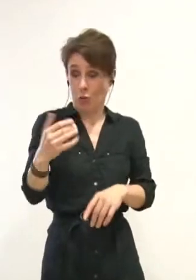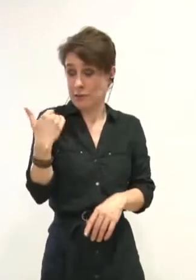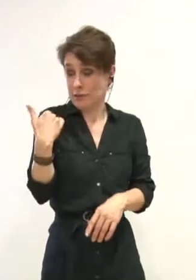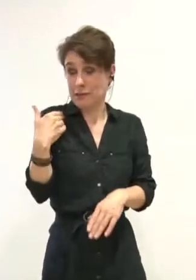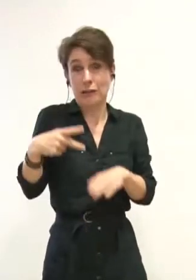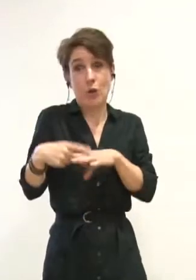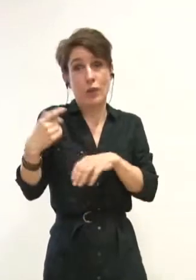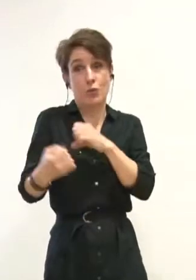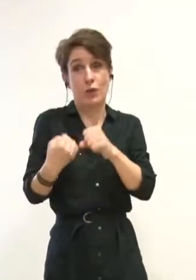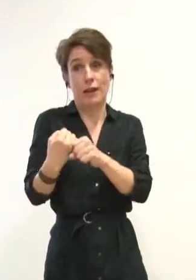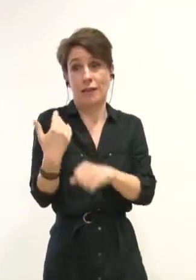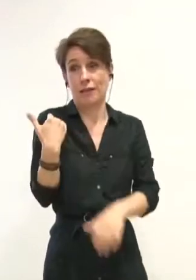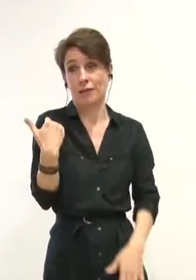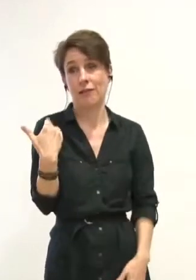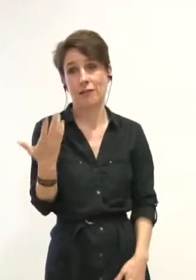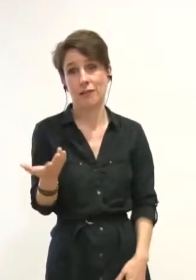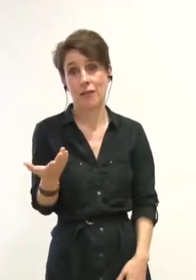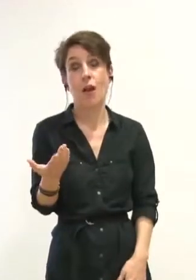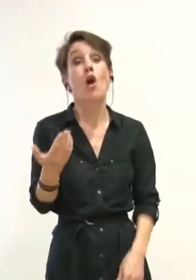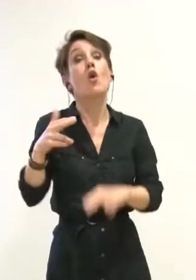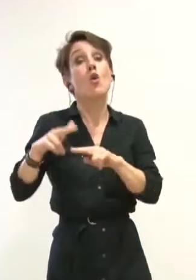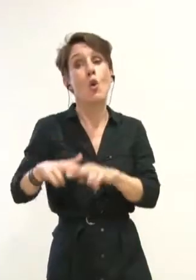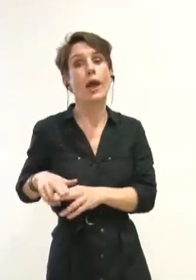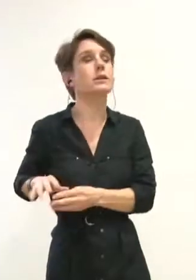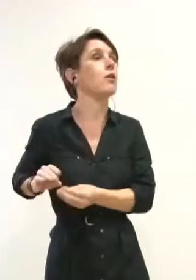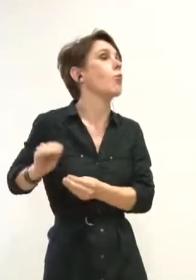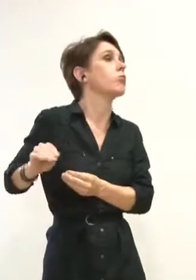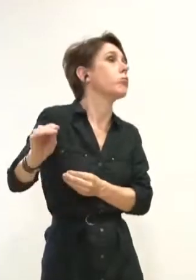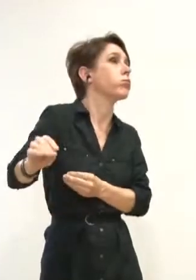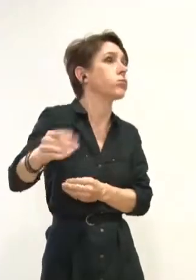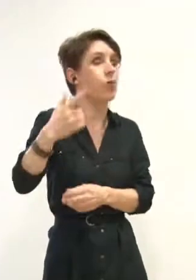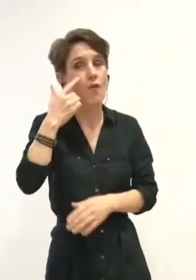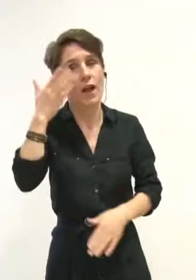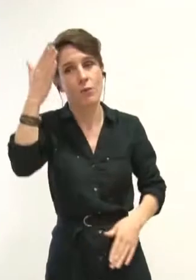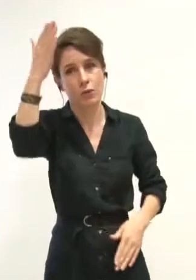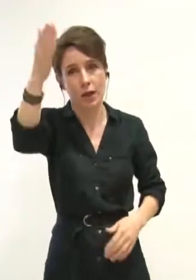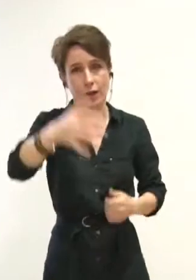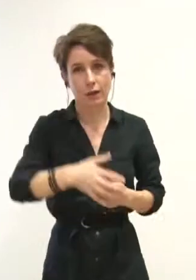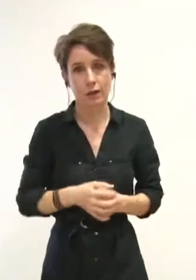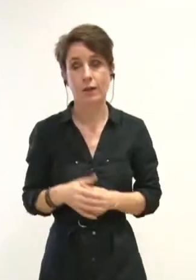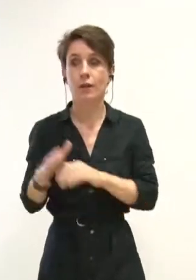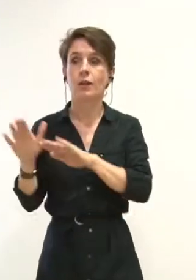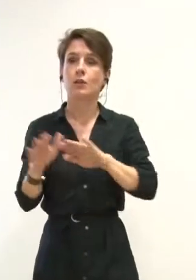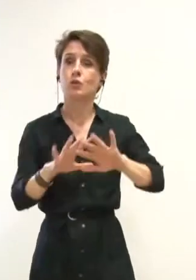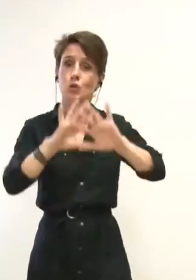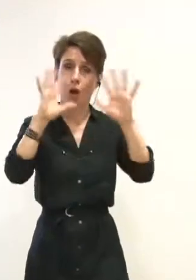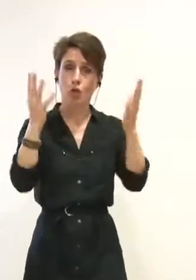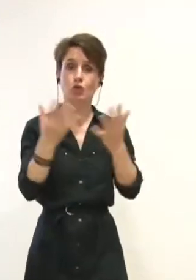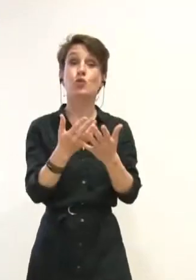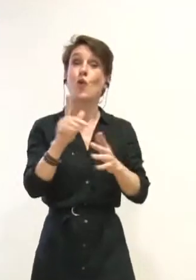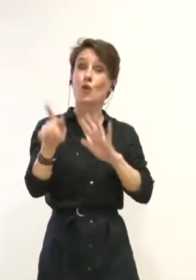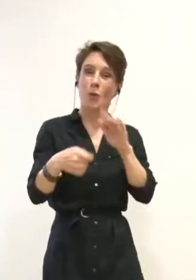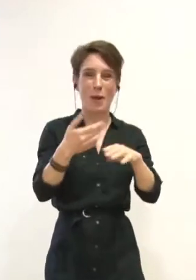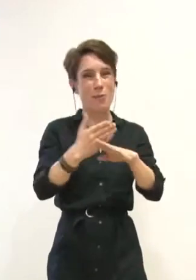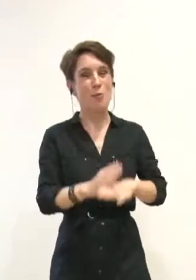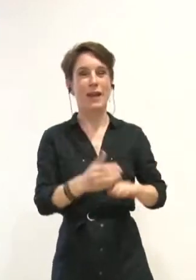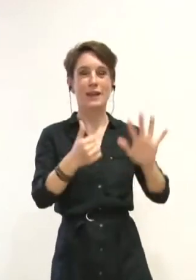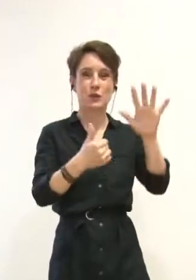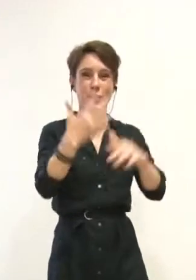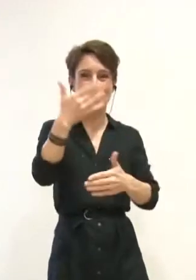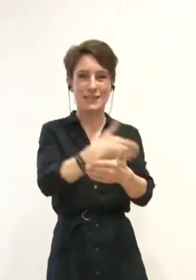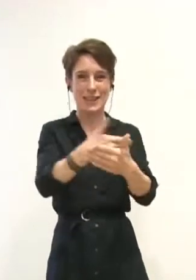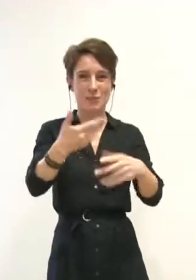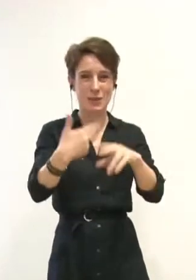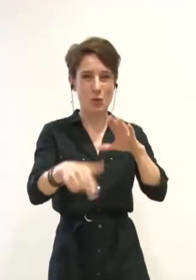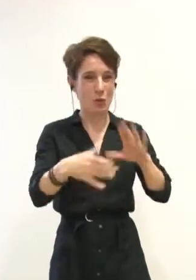les autres, elles ont été remises à plus tard. Et sur les 65 millions d'euros que vous deviez investir, au 31 décembre 2020,